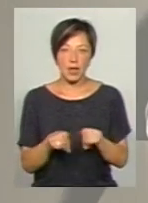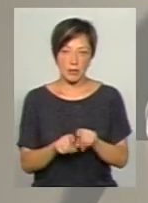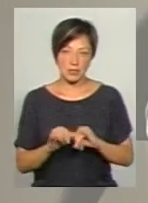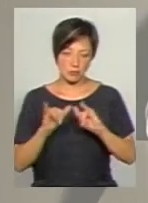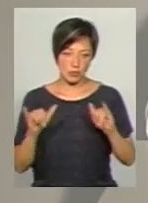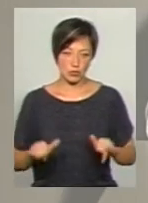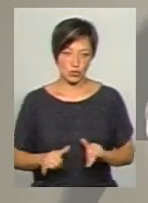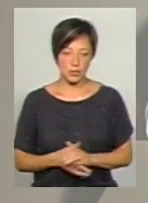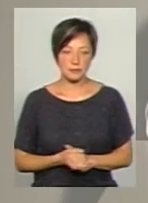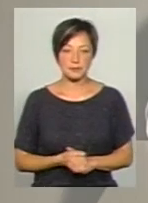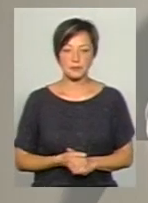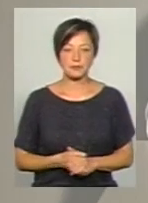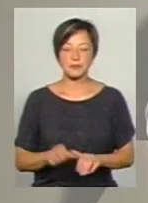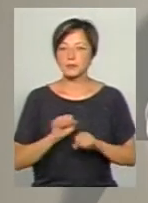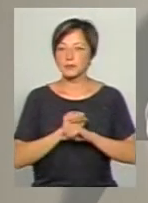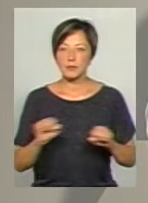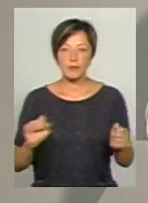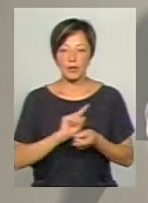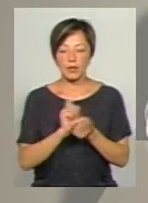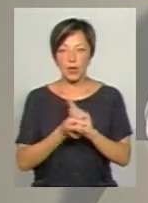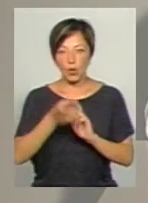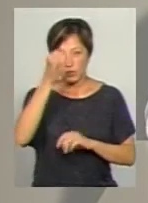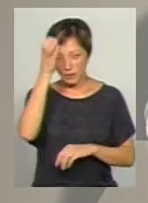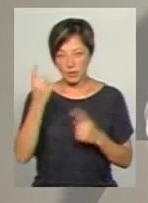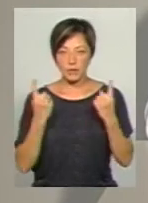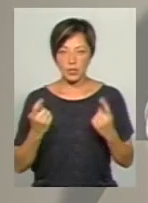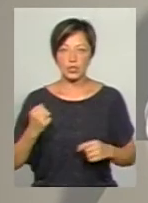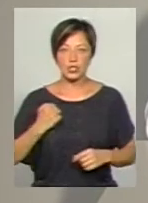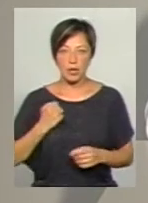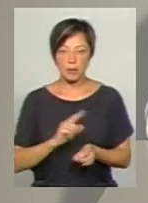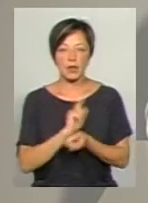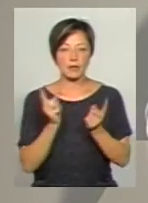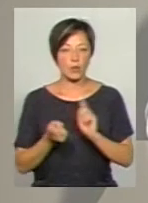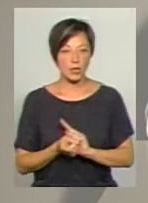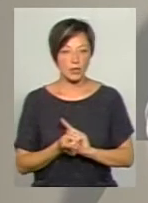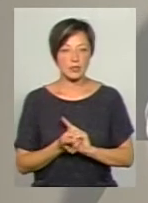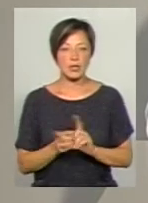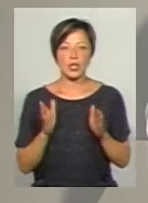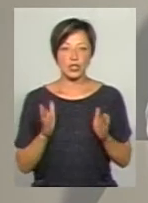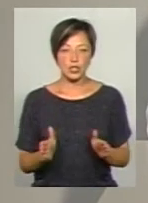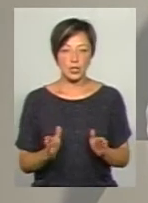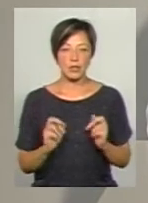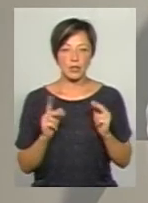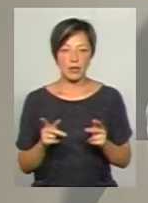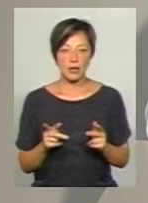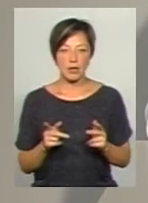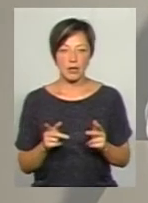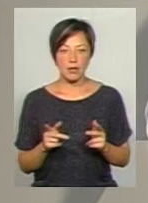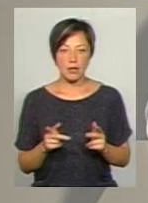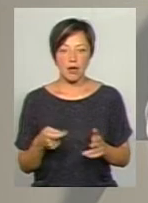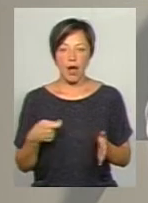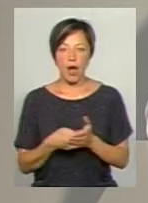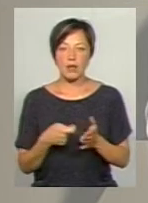збільшується. Не можна перетворювати освіту, на превеликий жаль, на сьогодні вона перетворилася, лише як касу виплати